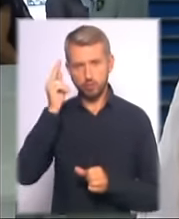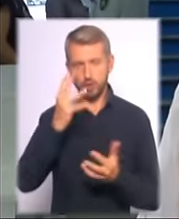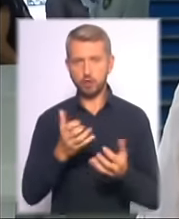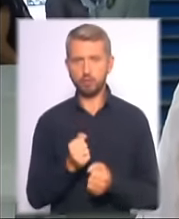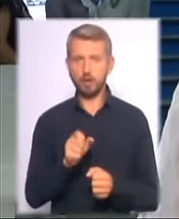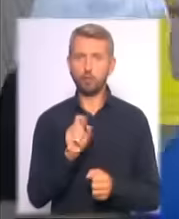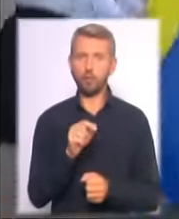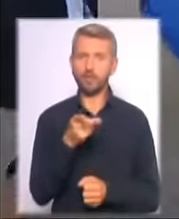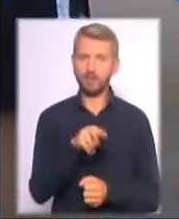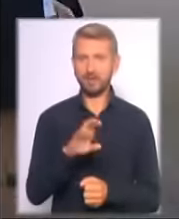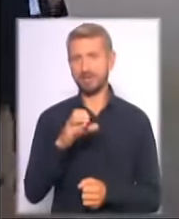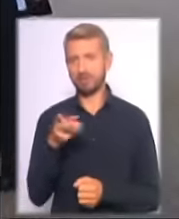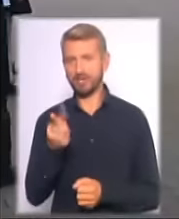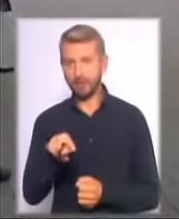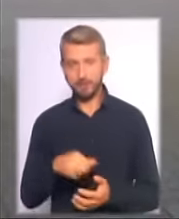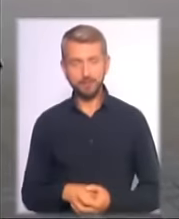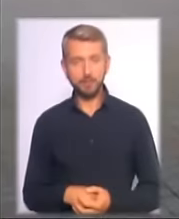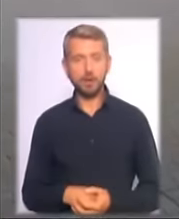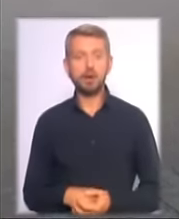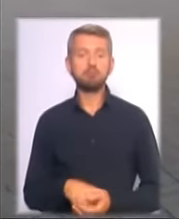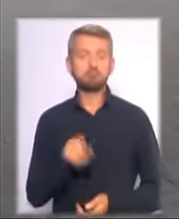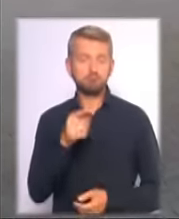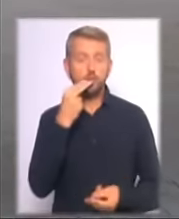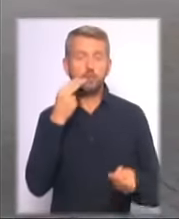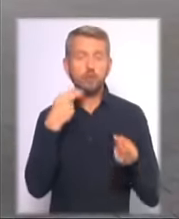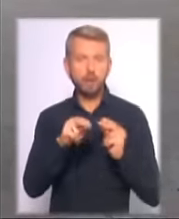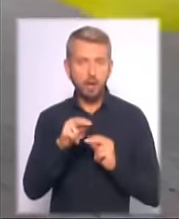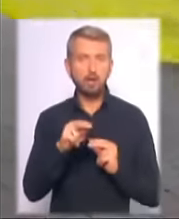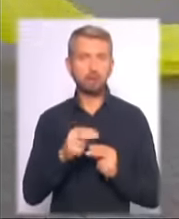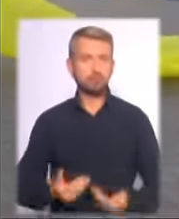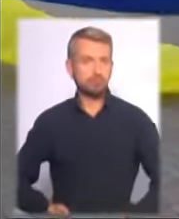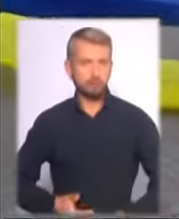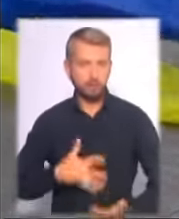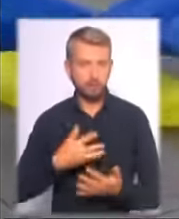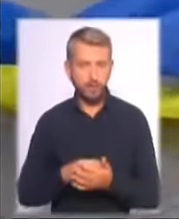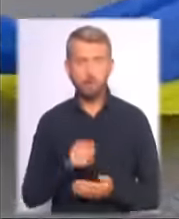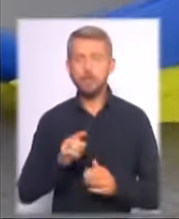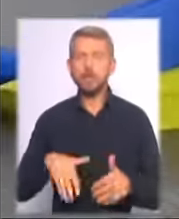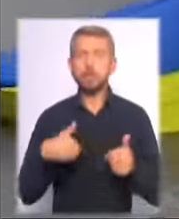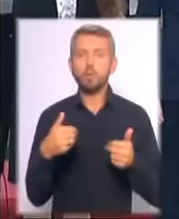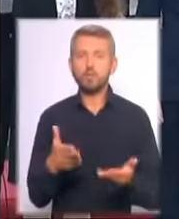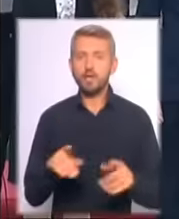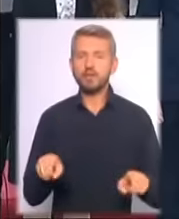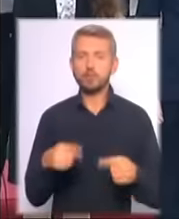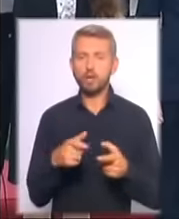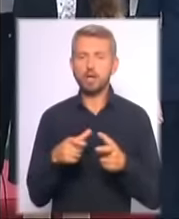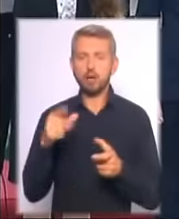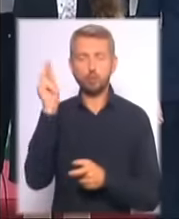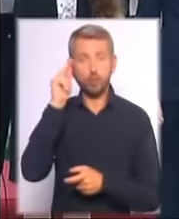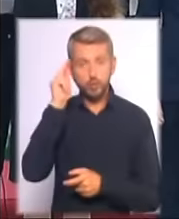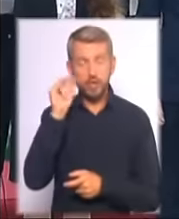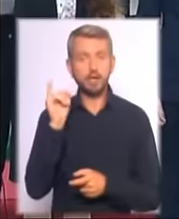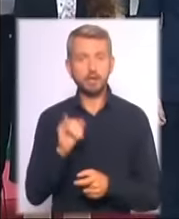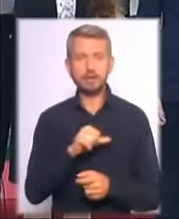золоті та дві стрібні медалі. Тож кому, як не їм, удосконалювати школярський побут? Юнітехної запропонували створити картку учня і самі